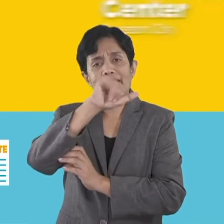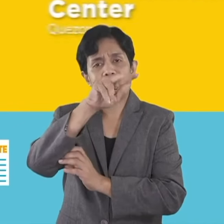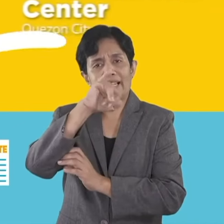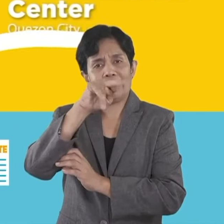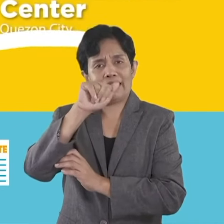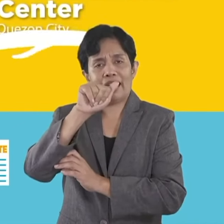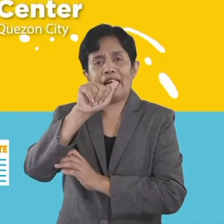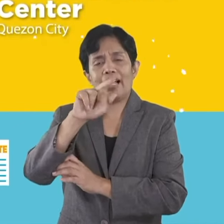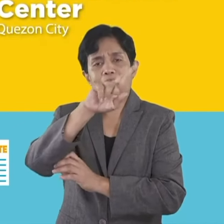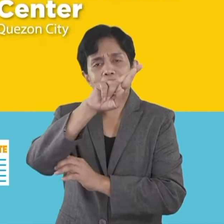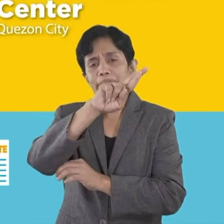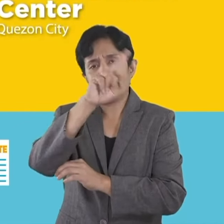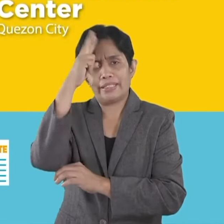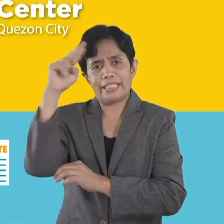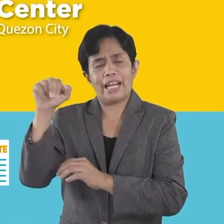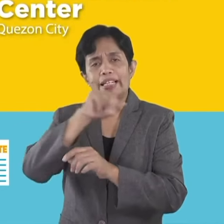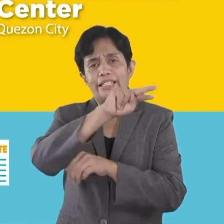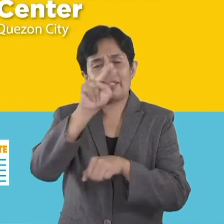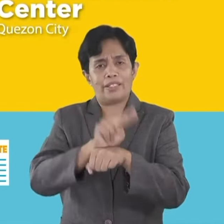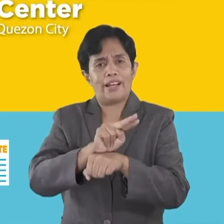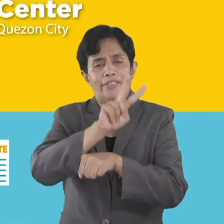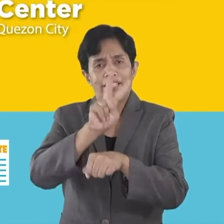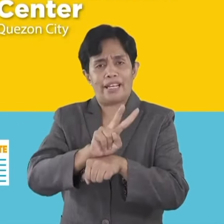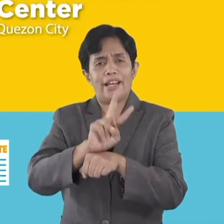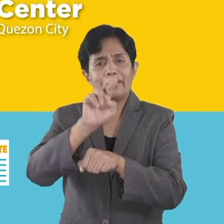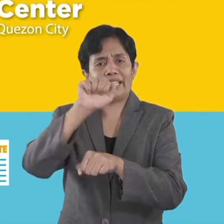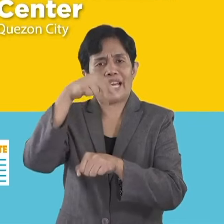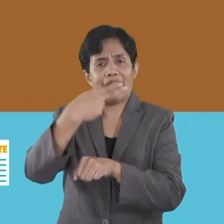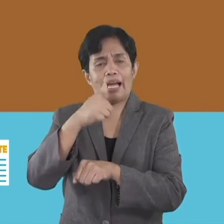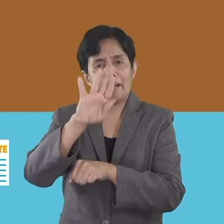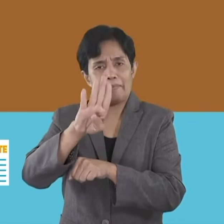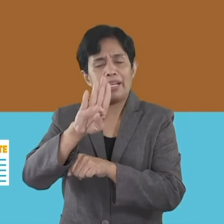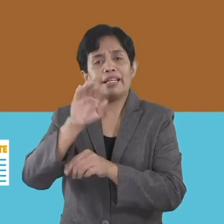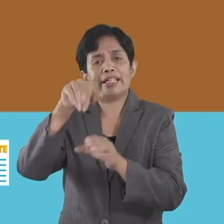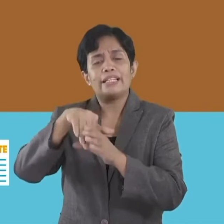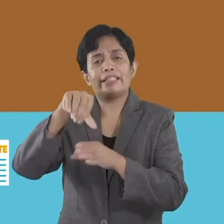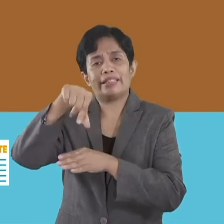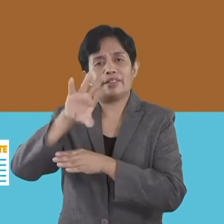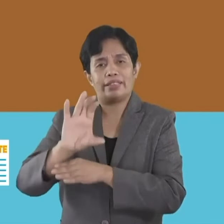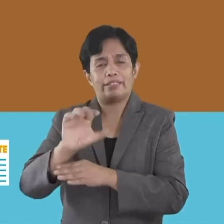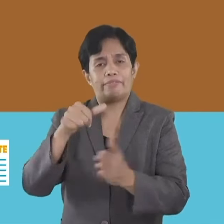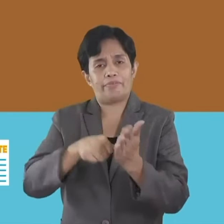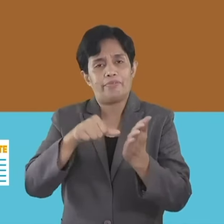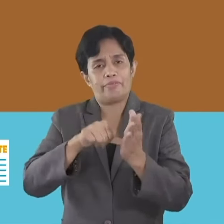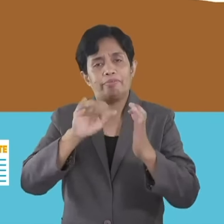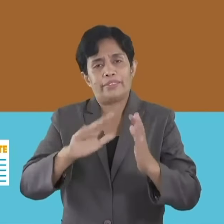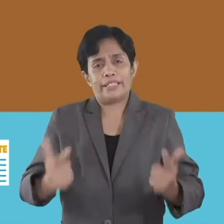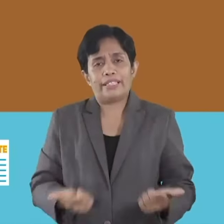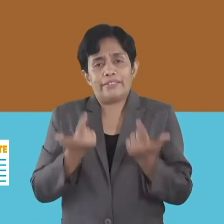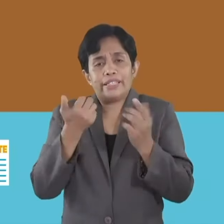National Vocational Rehabilitation Center sa Quezon City. Ang mga butante na nagpuyuan ng tulok